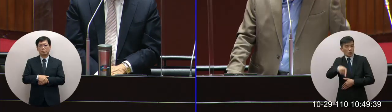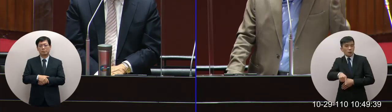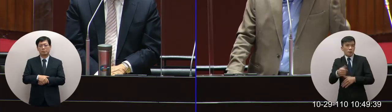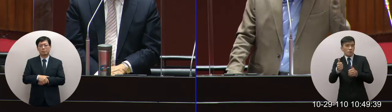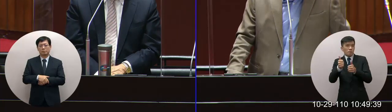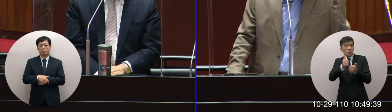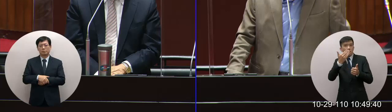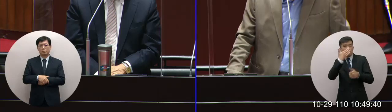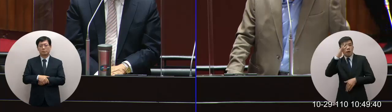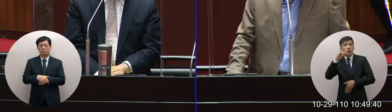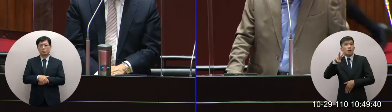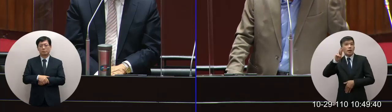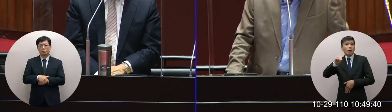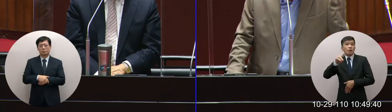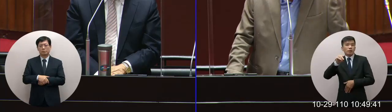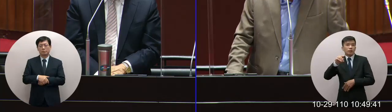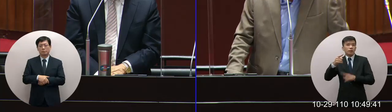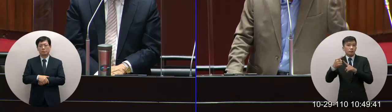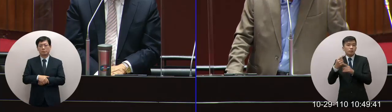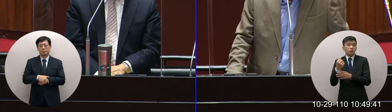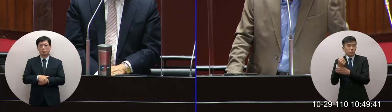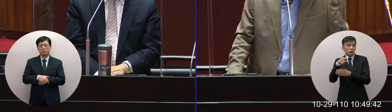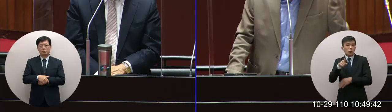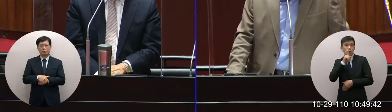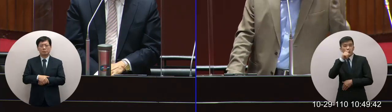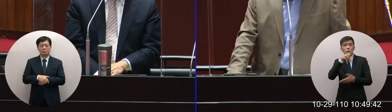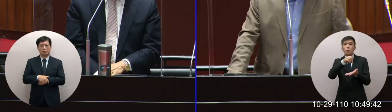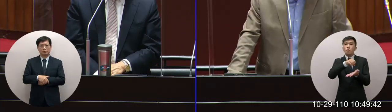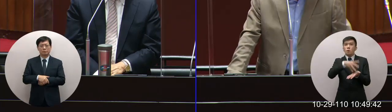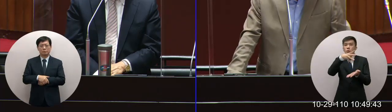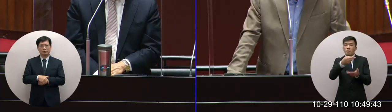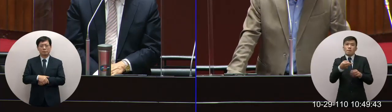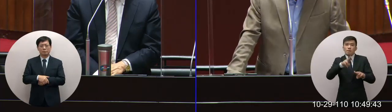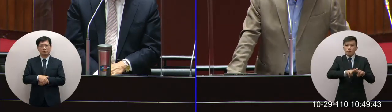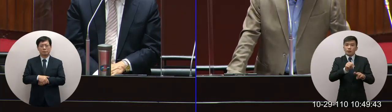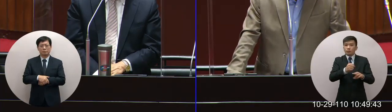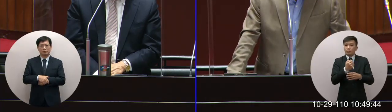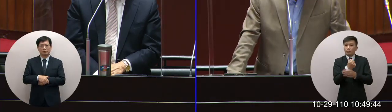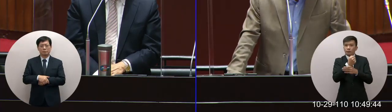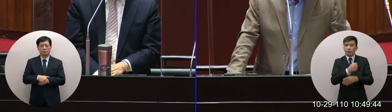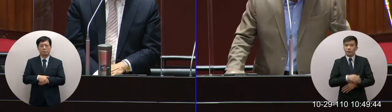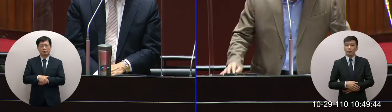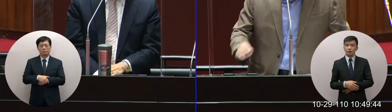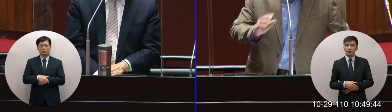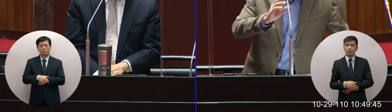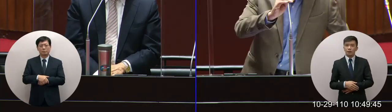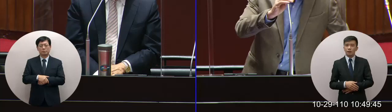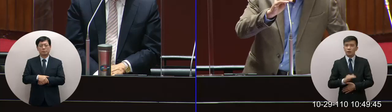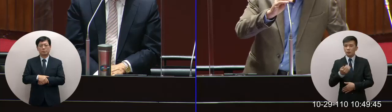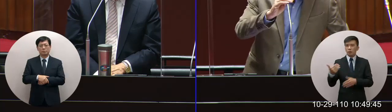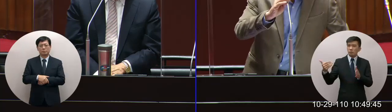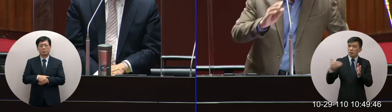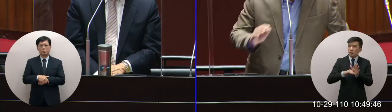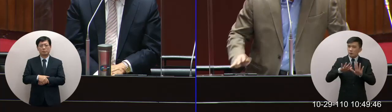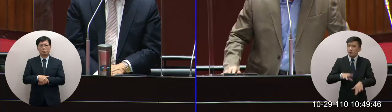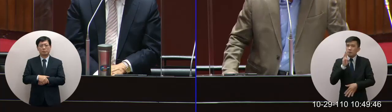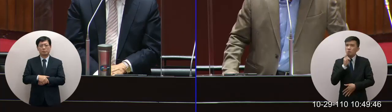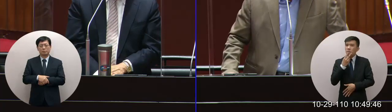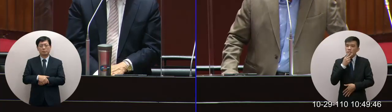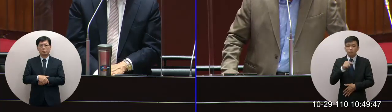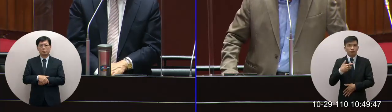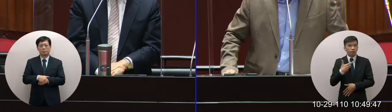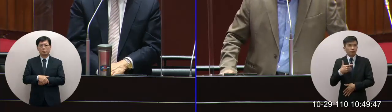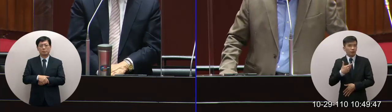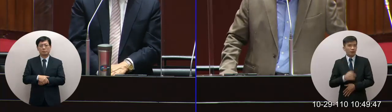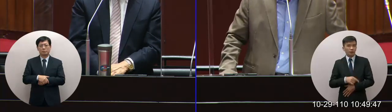萬票他這時候是為了贏這兩萬票來說他反核結果現在呢這個我完全不知道他為了說為了